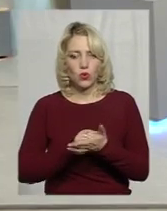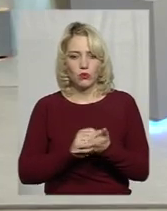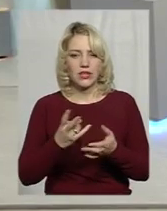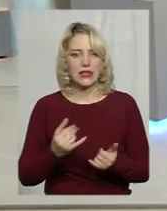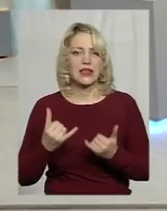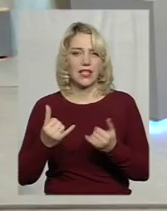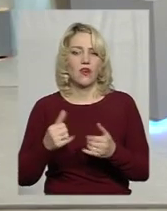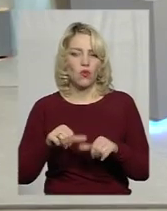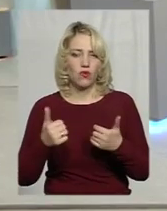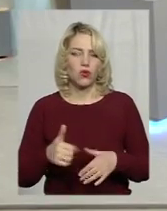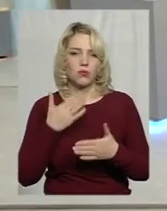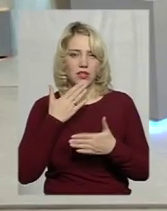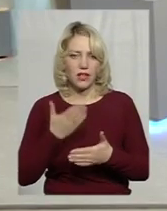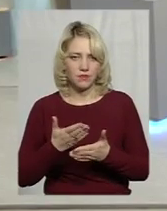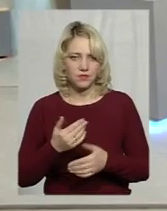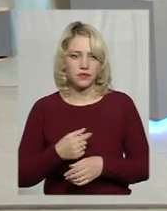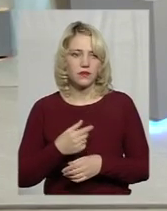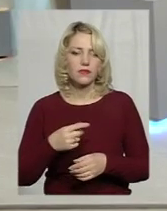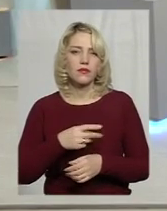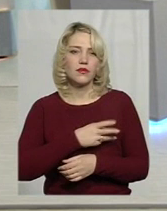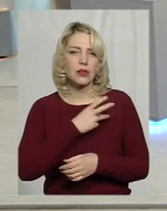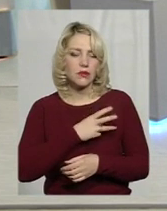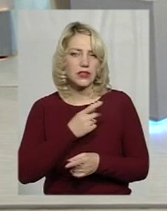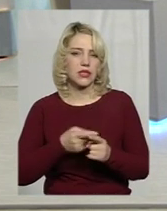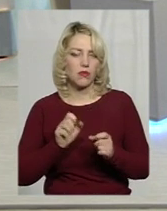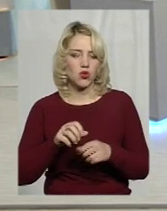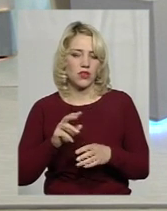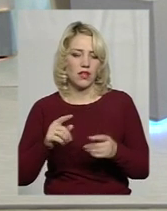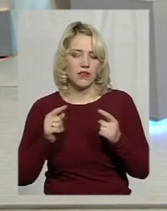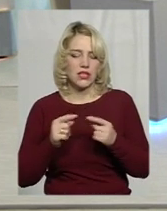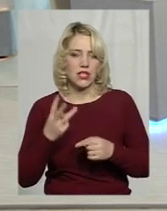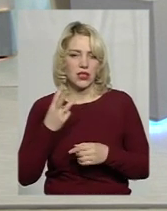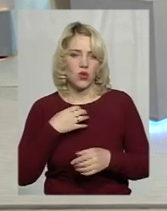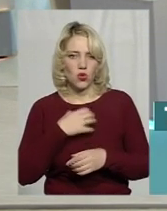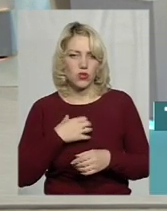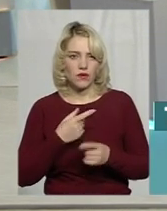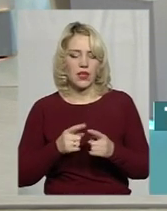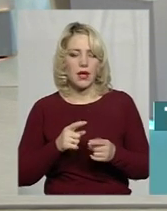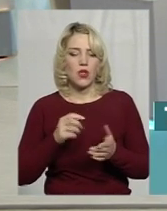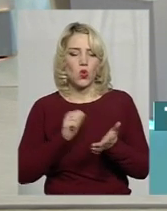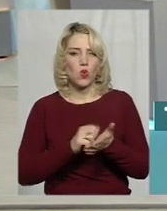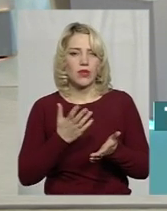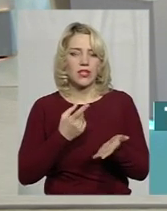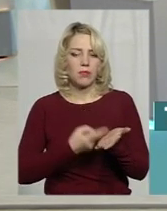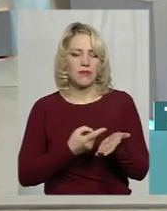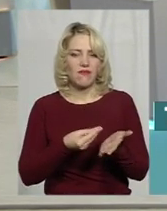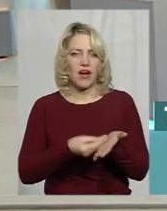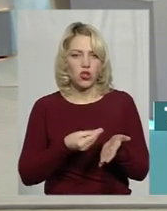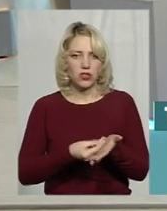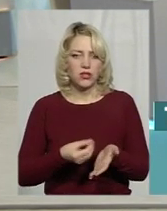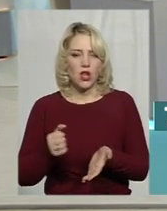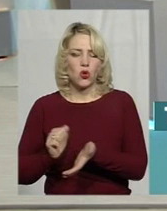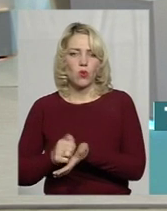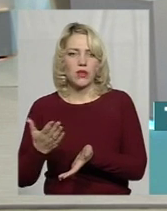значить, скажімо, їх можна визначити три основних. Перший, який підтверджує вартість, другий, який підтверджує